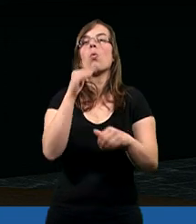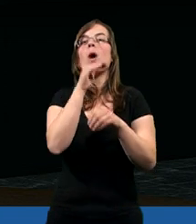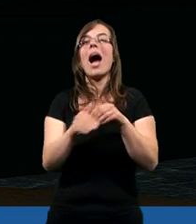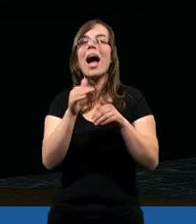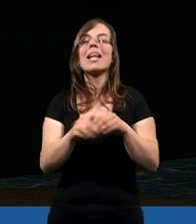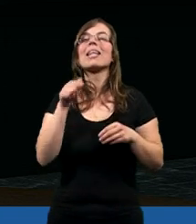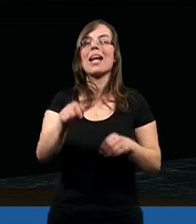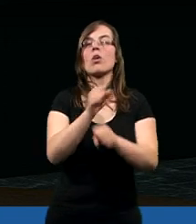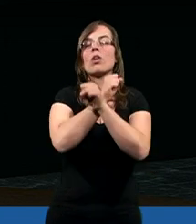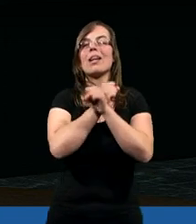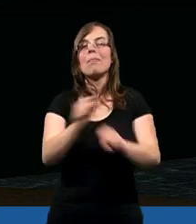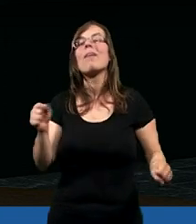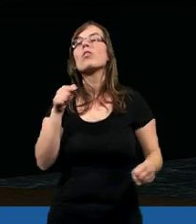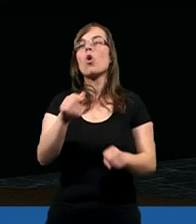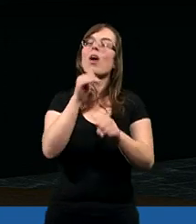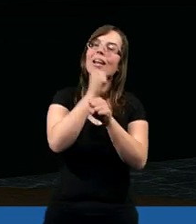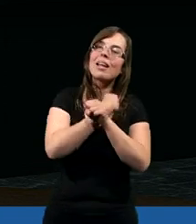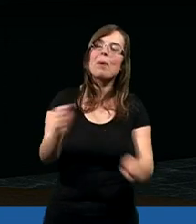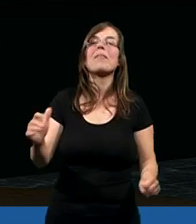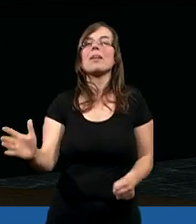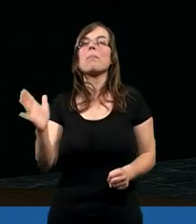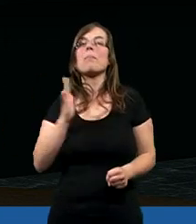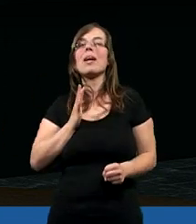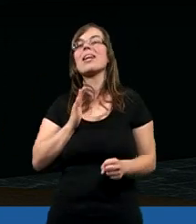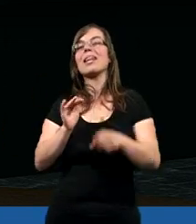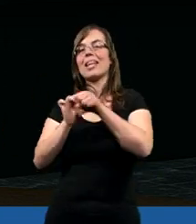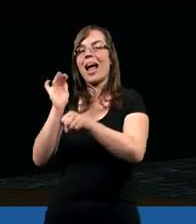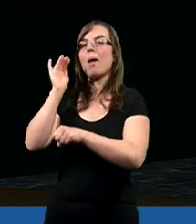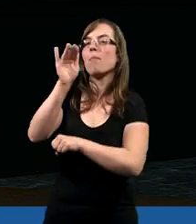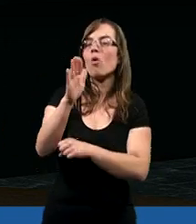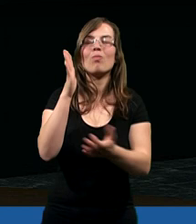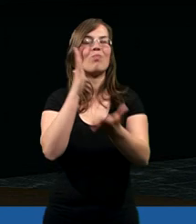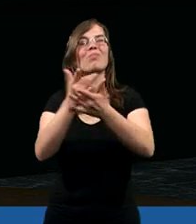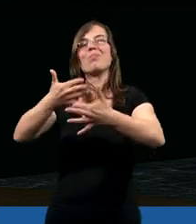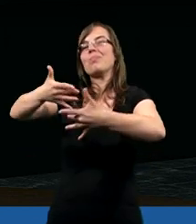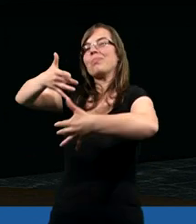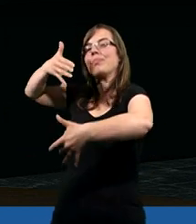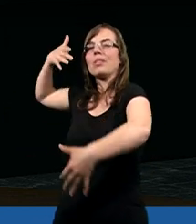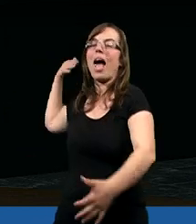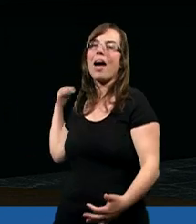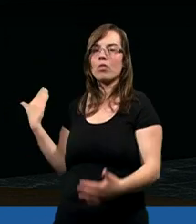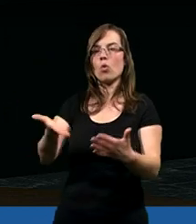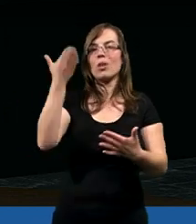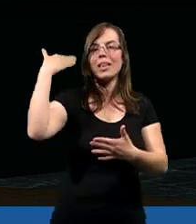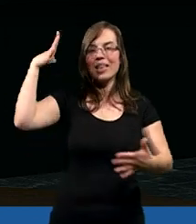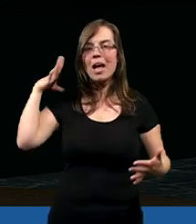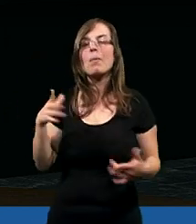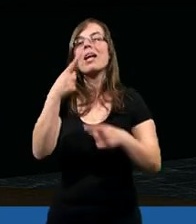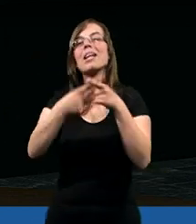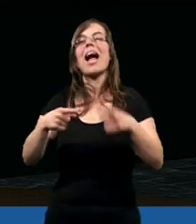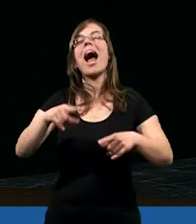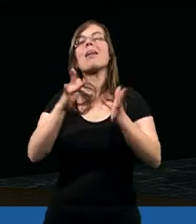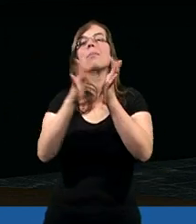łaski tego zbawienia. I to zbawienie było zapowiedziane już dawno, dawno temu, zanim